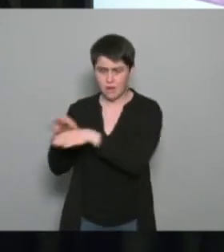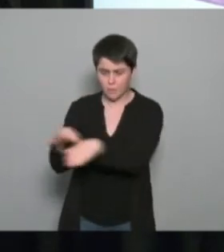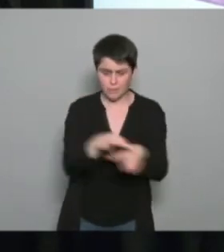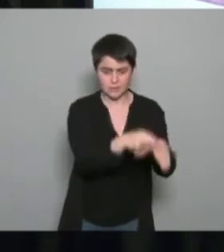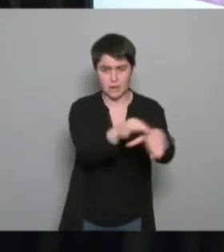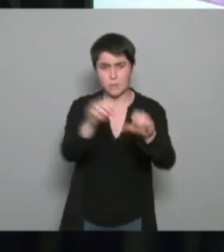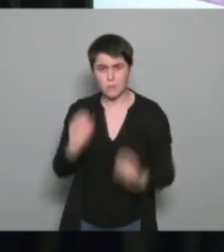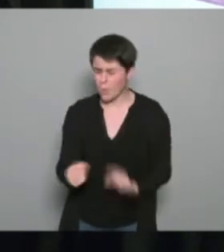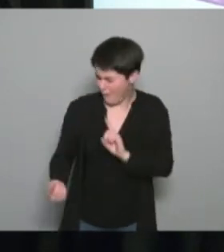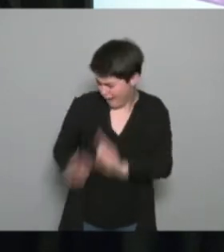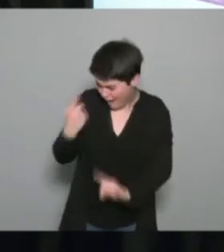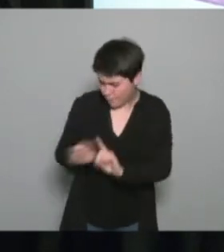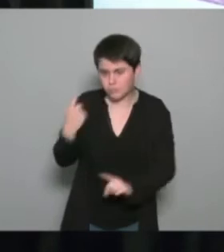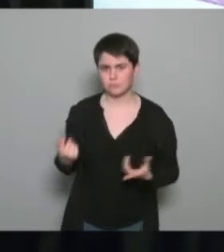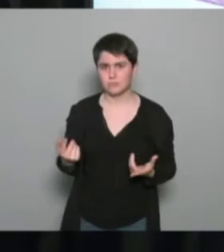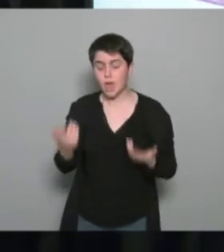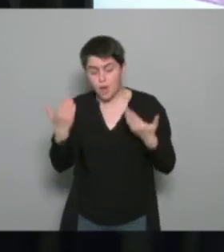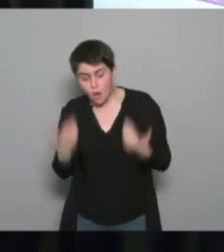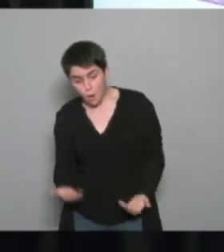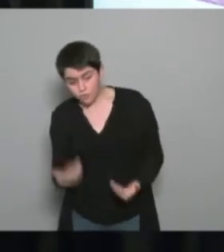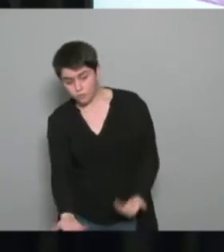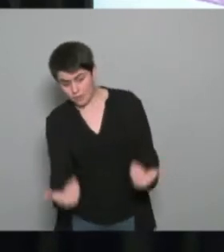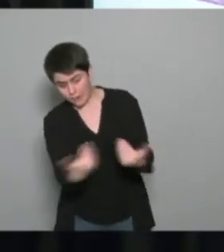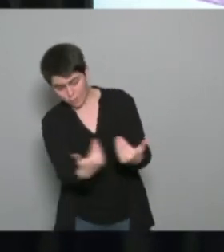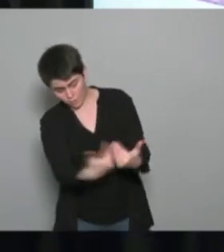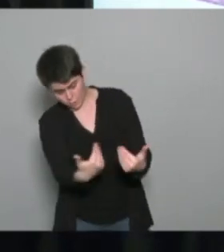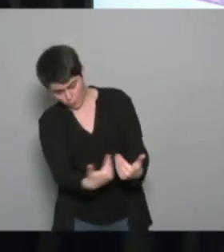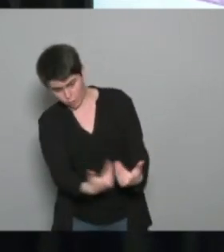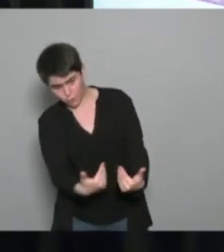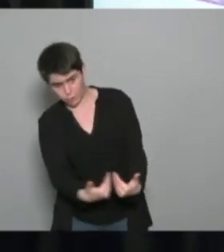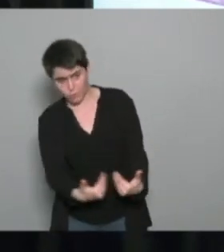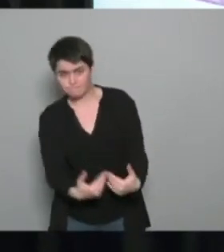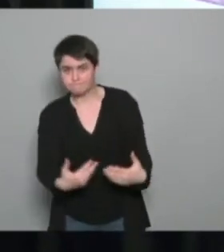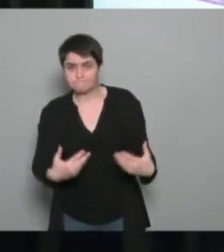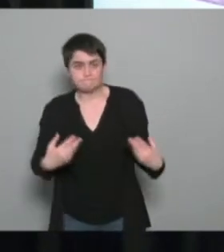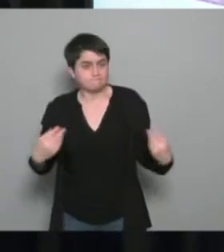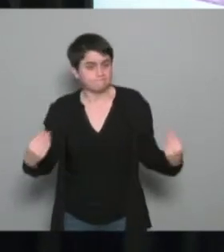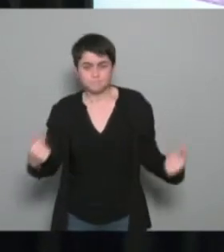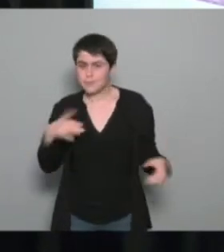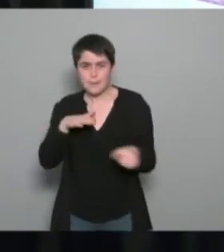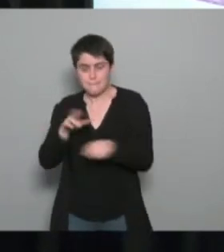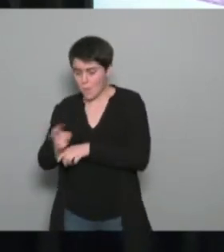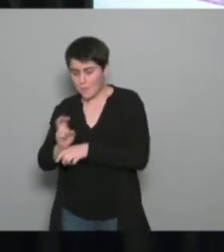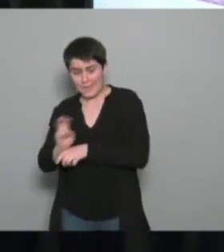aujourd'hui il y a une demande il y a une demande mais il n'y pas assez d'éducateurs d'encadrement